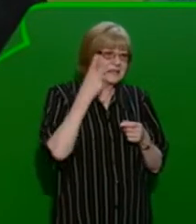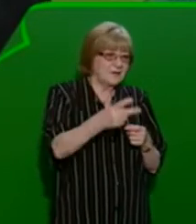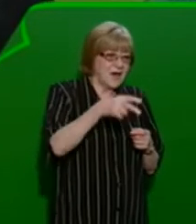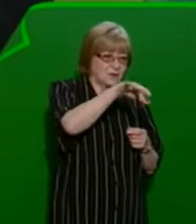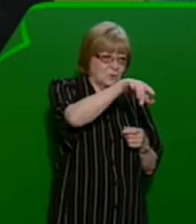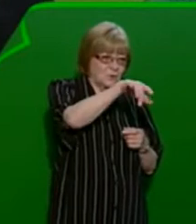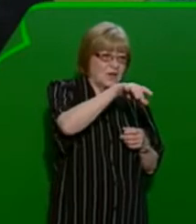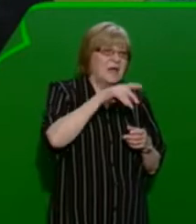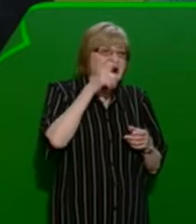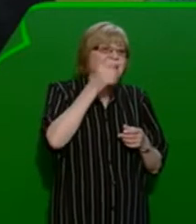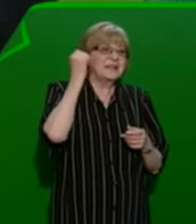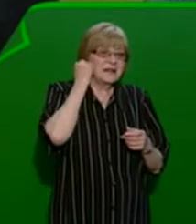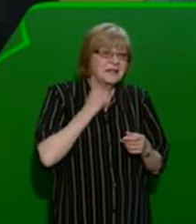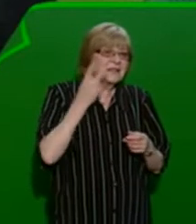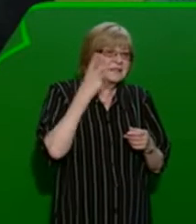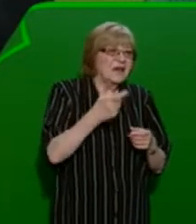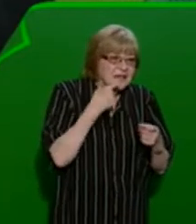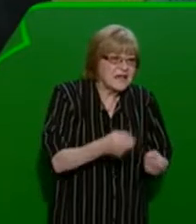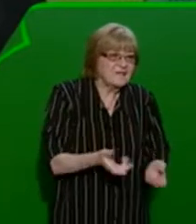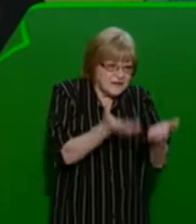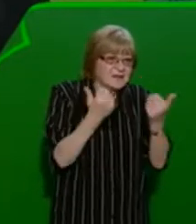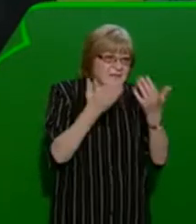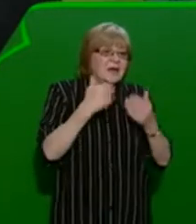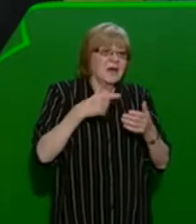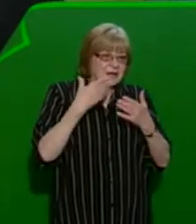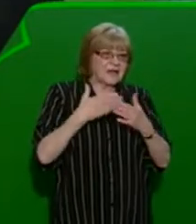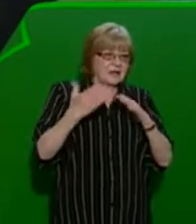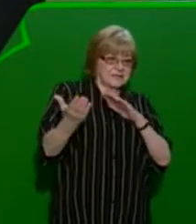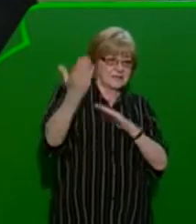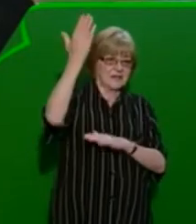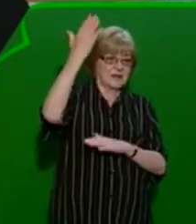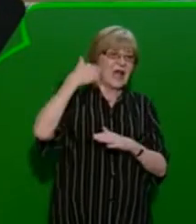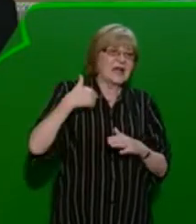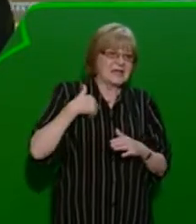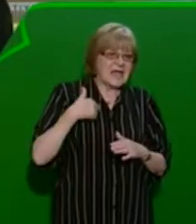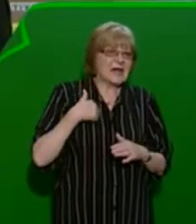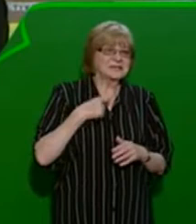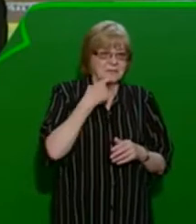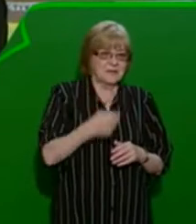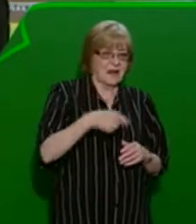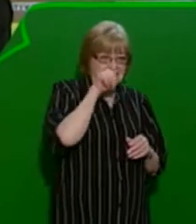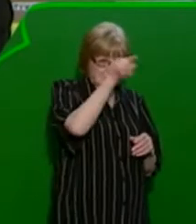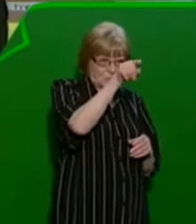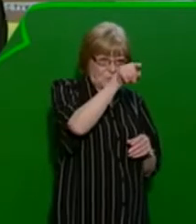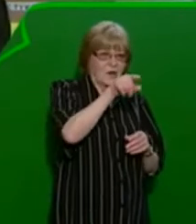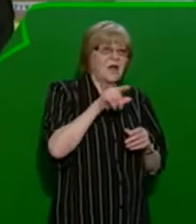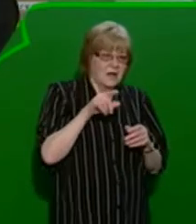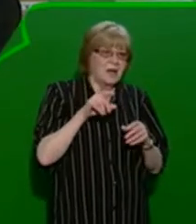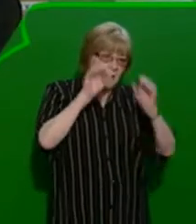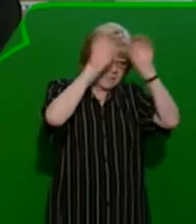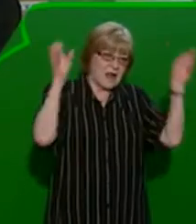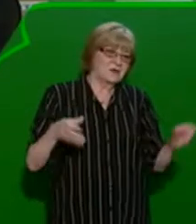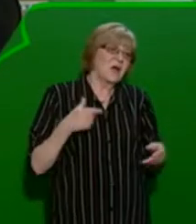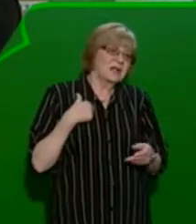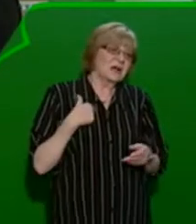gol do tý, kde prostě ty diváci jich je víc a i ta tribu nás vedlej, tak spíš já jsem preferoval tam tu branku, ale tím, že jsem tady